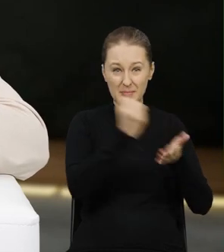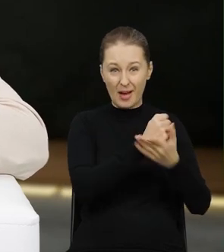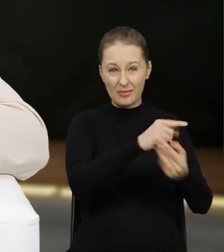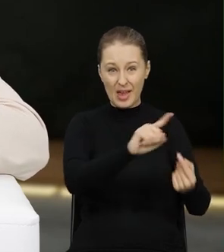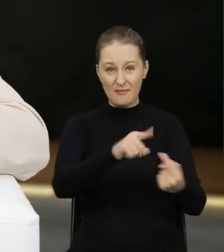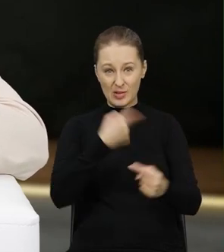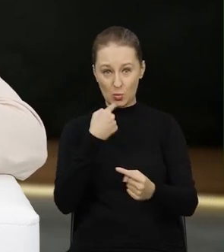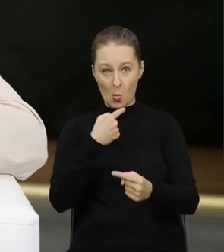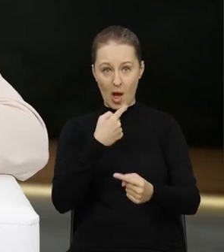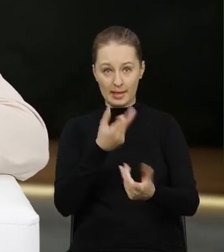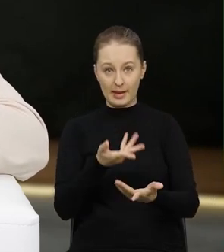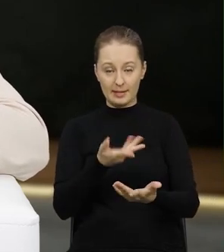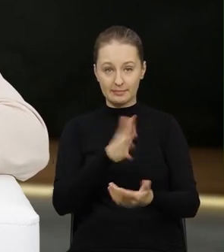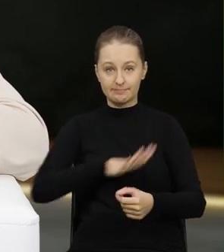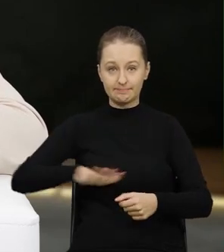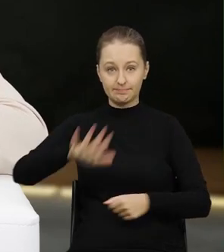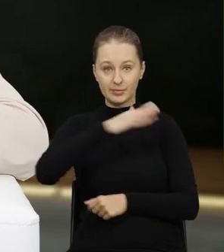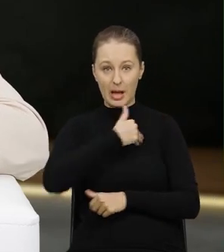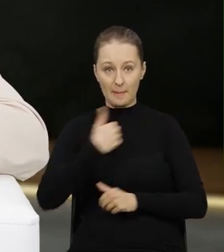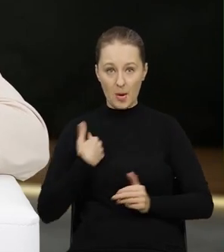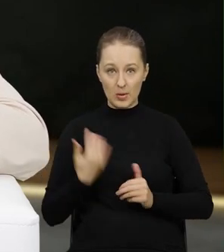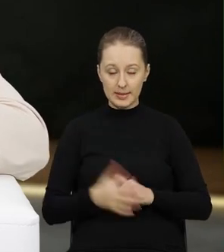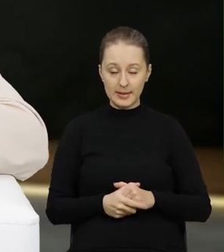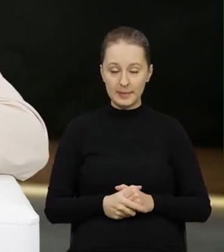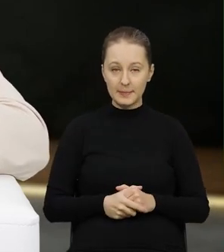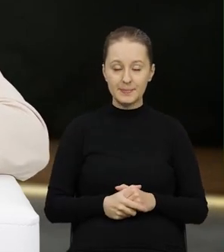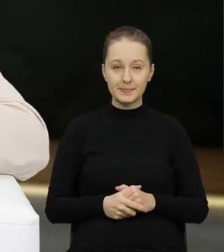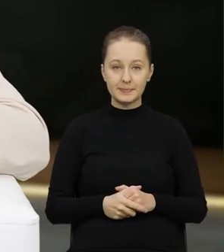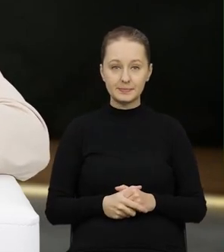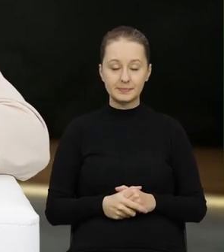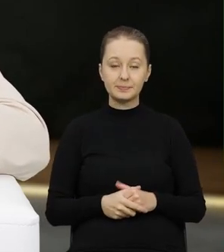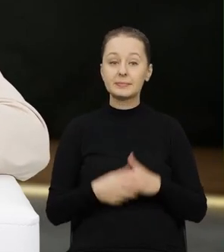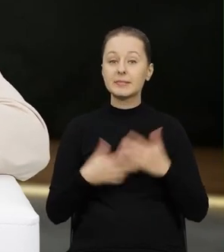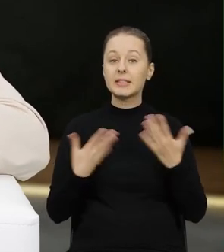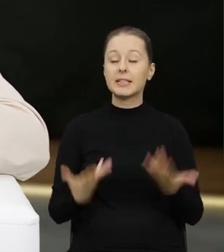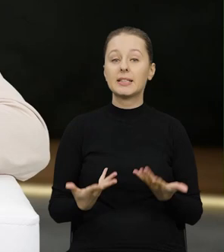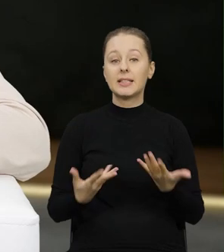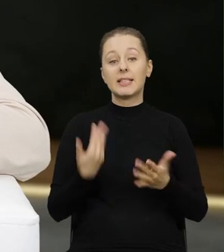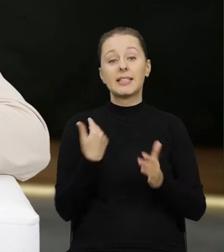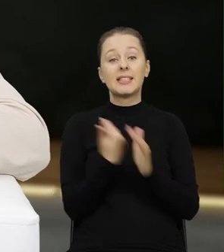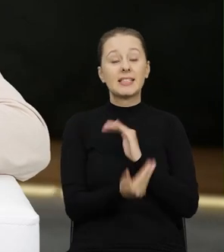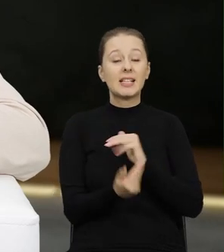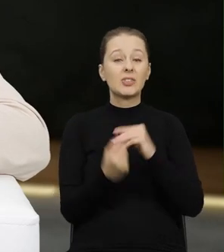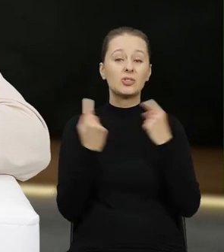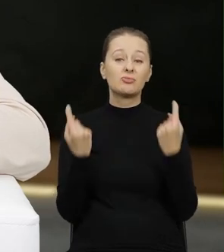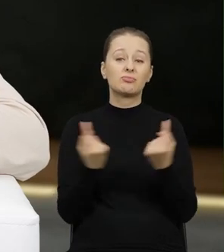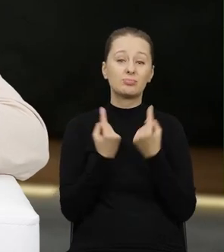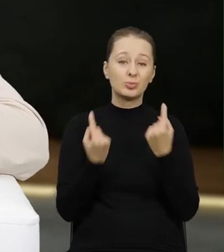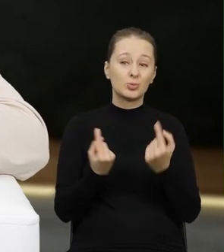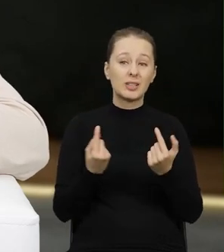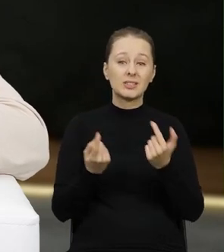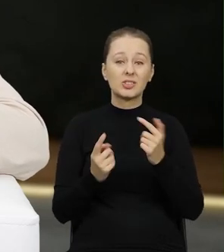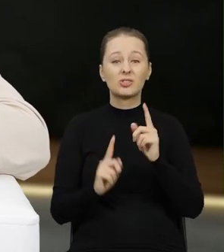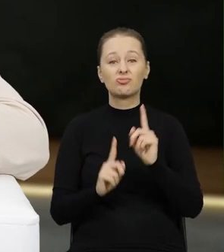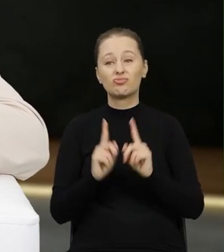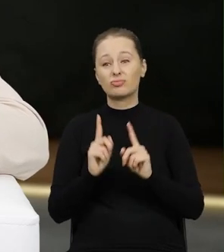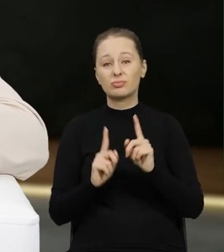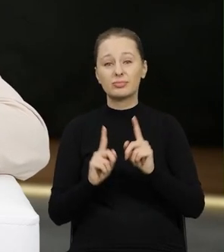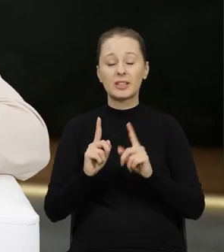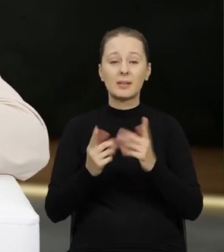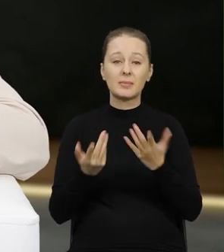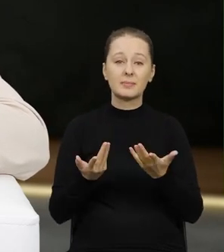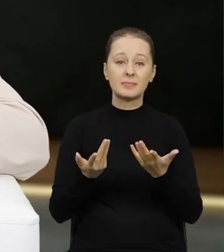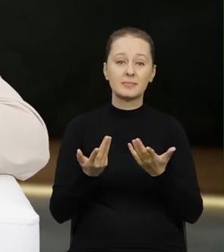zostały nielegalnie wysłane do Polski. No i niestety czasami zdarza się, że